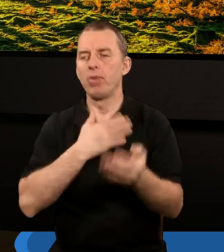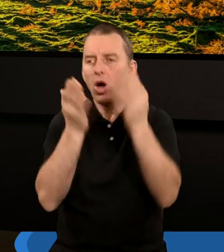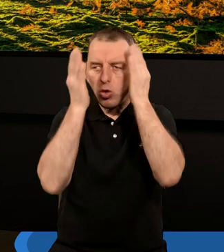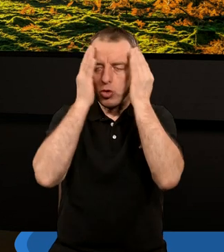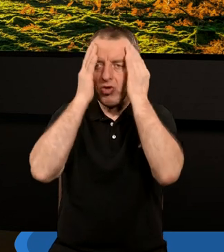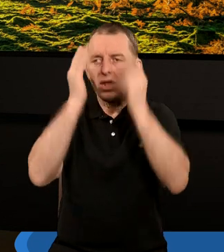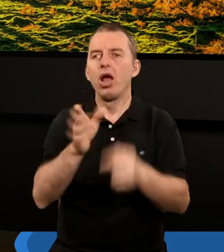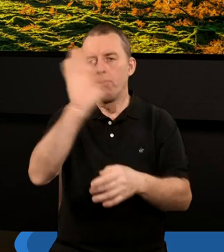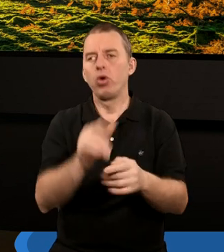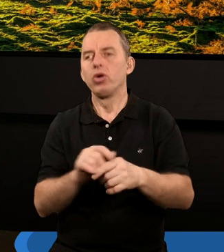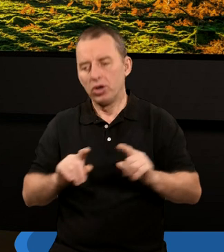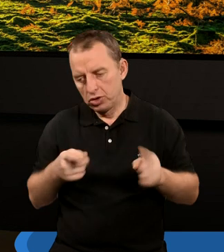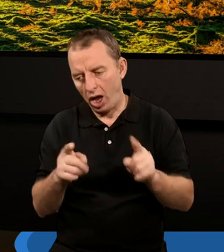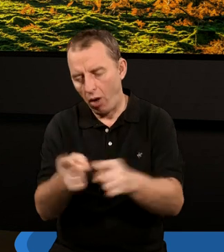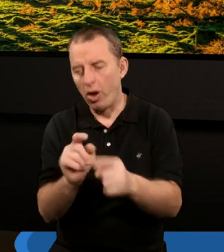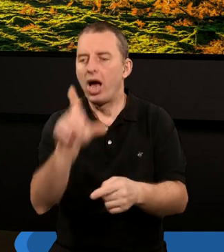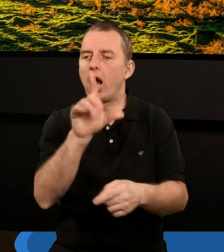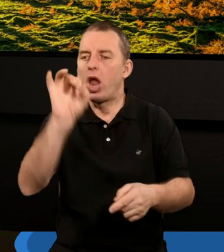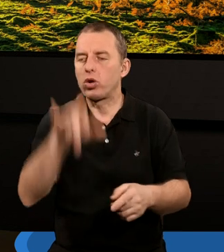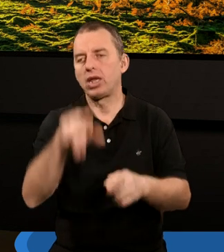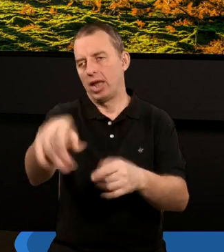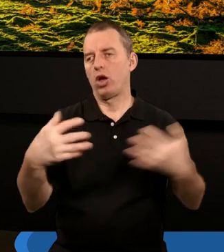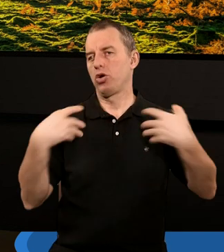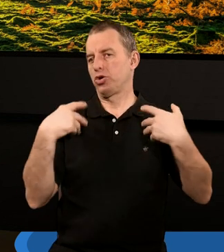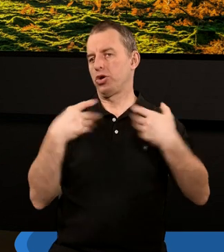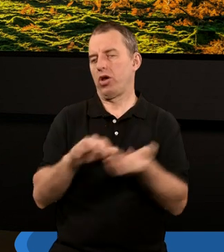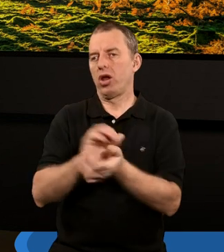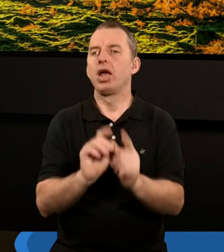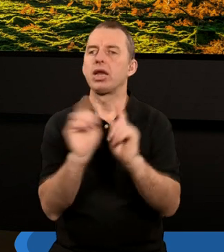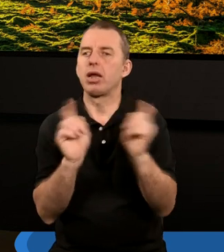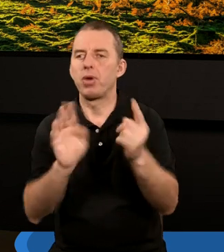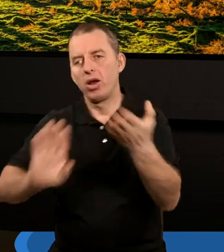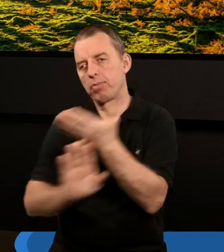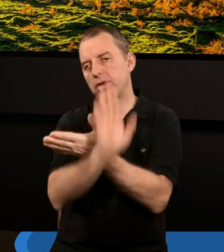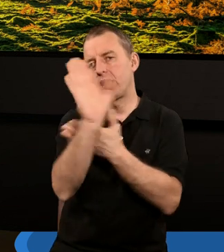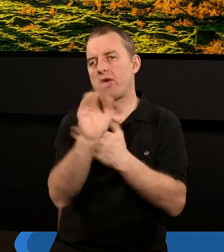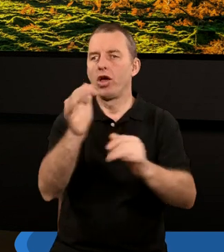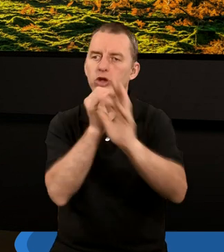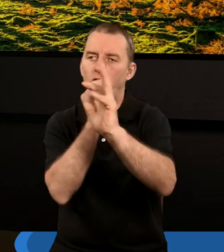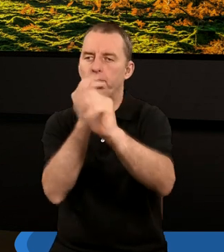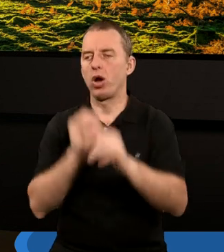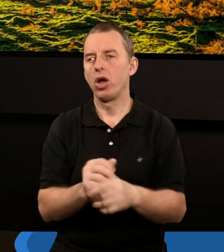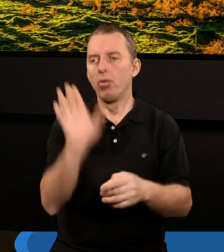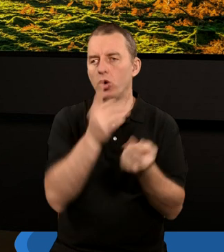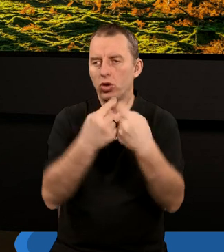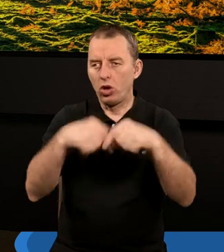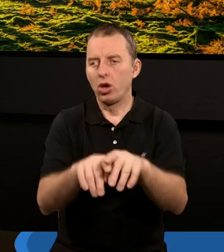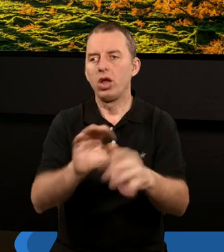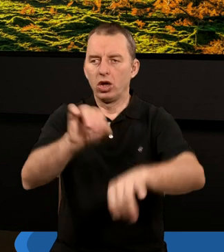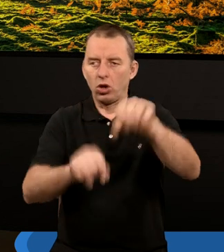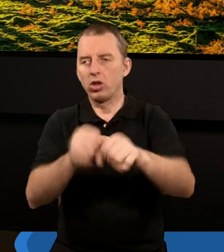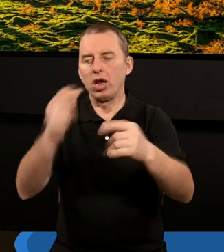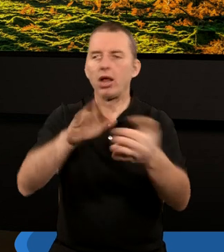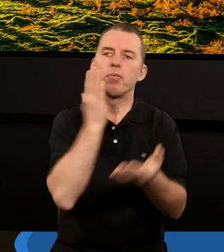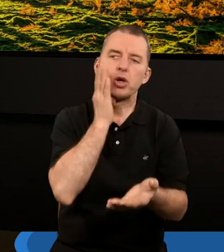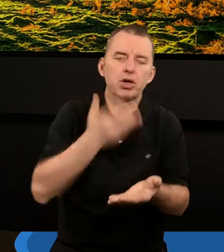uświadomić właśnie, że Bóg ingeruje w losy tego świata, co tak symbolicznie przedstawione jest w trąbach, że Bóg dokona też sądu